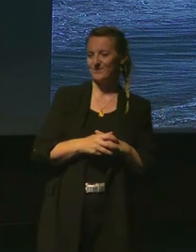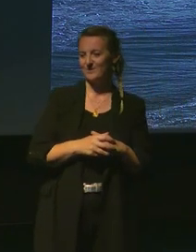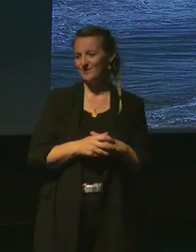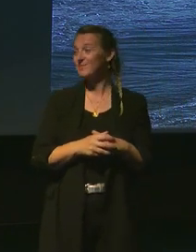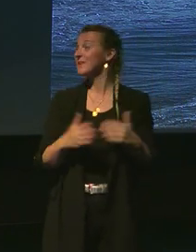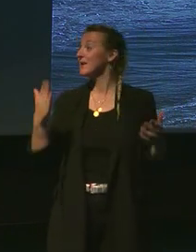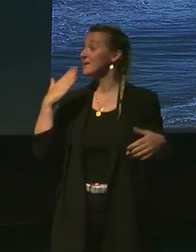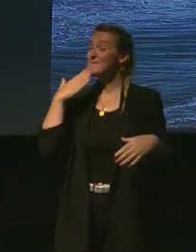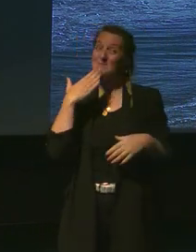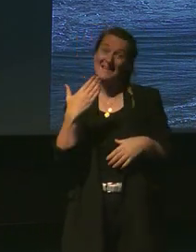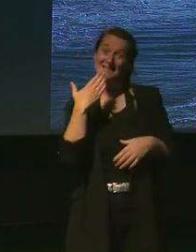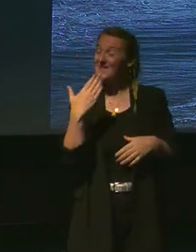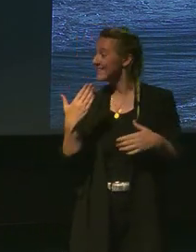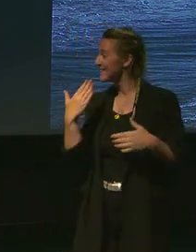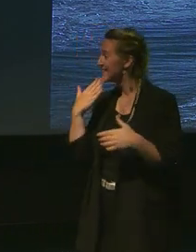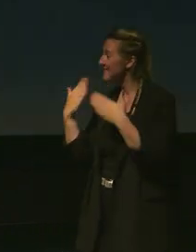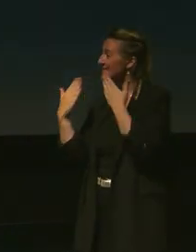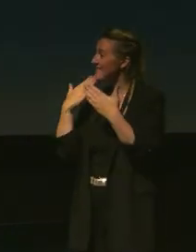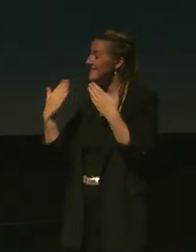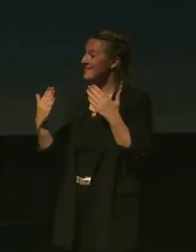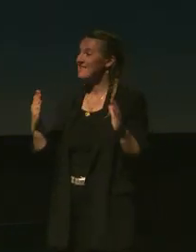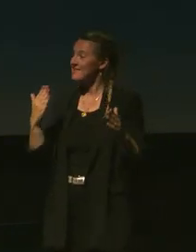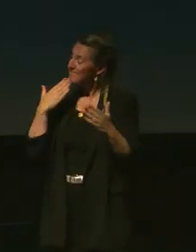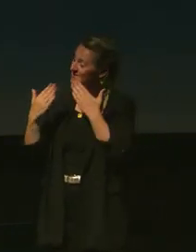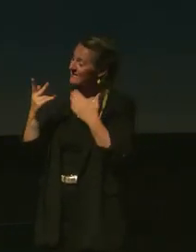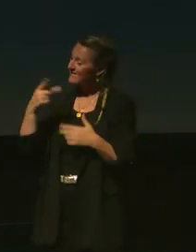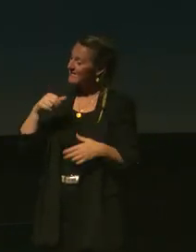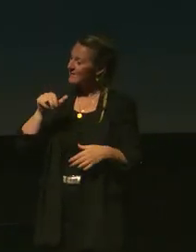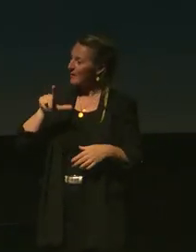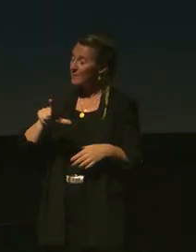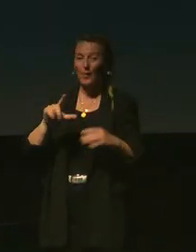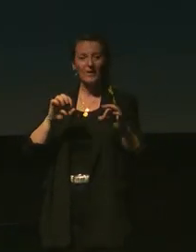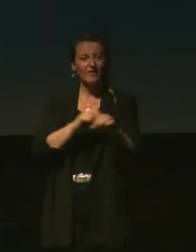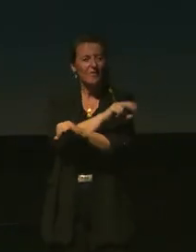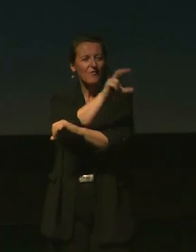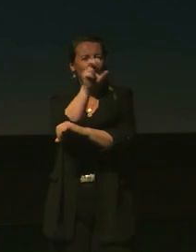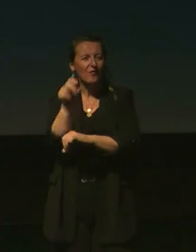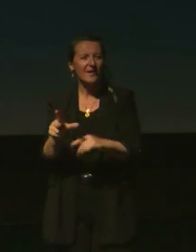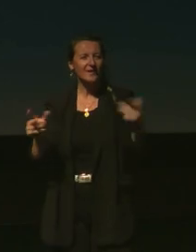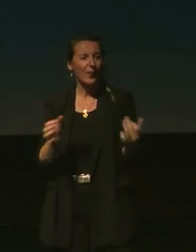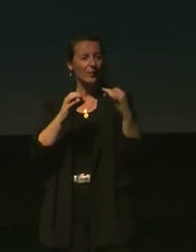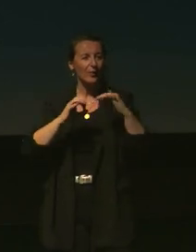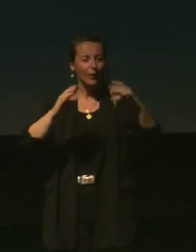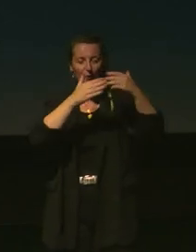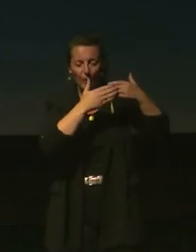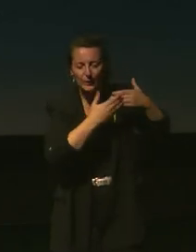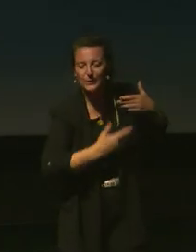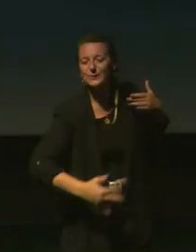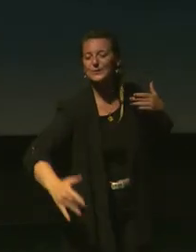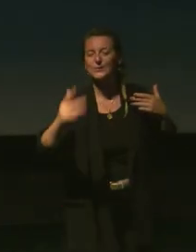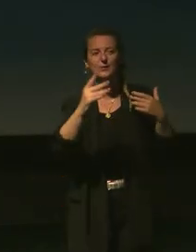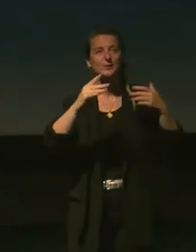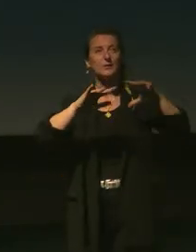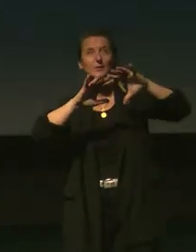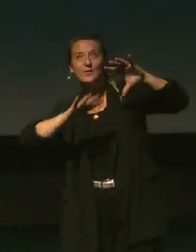merci beaucoup merci beaucoup Paul pour ce voyage dans le temps et ce voyage intergalactique aussi pour